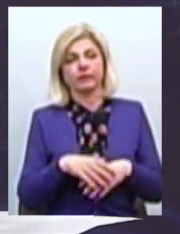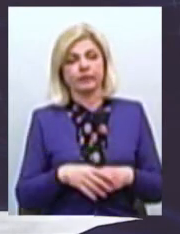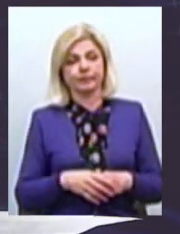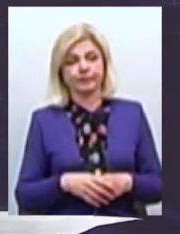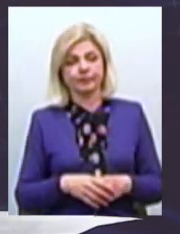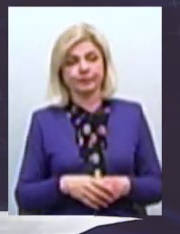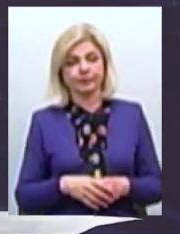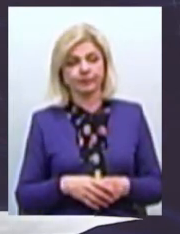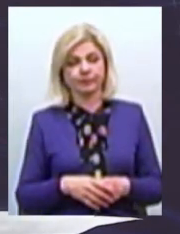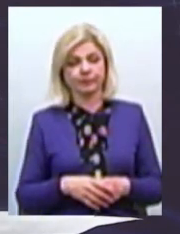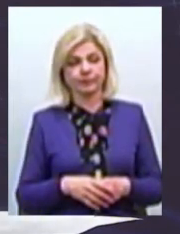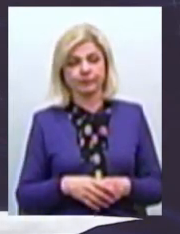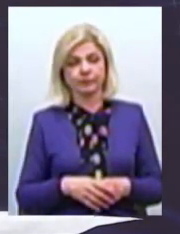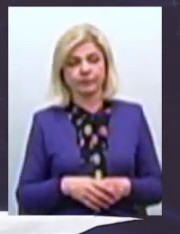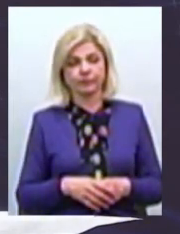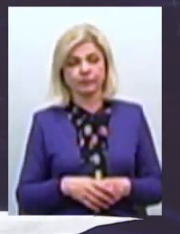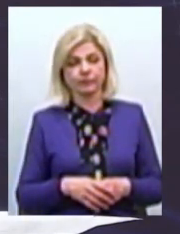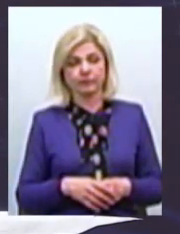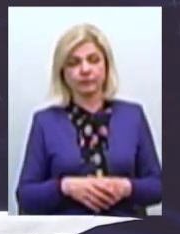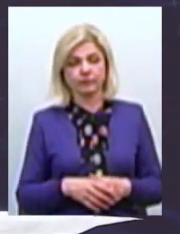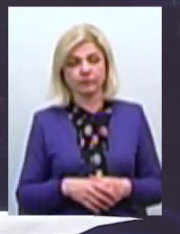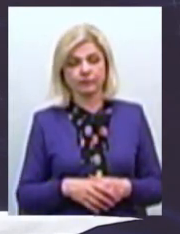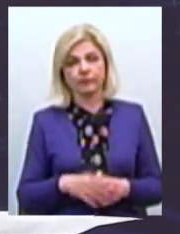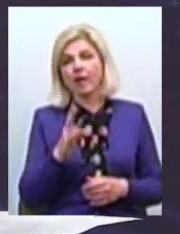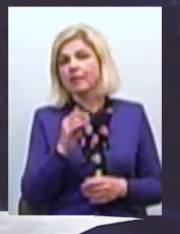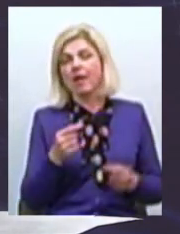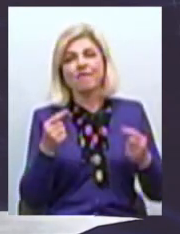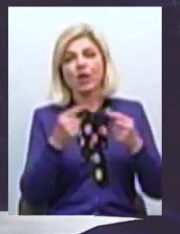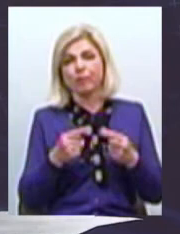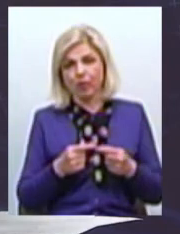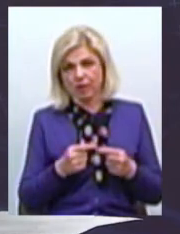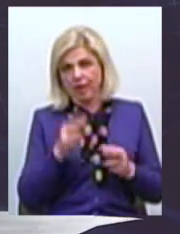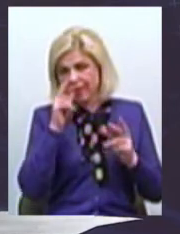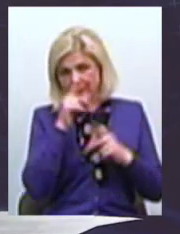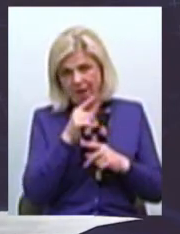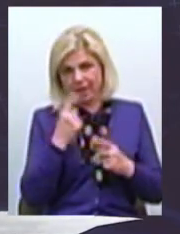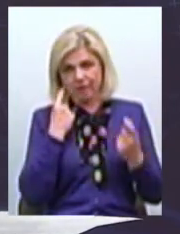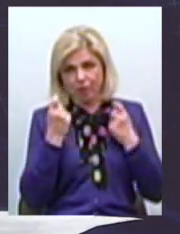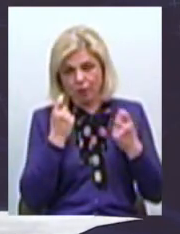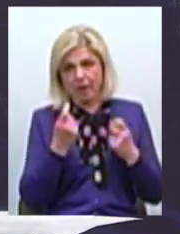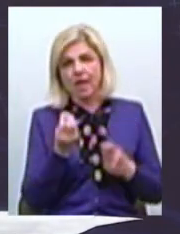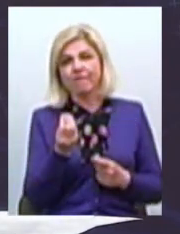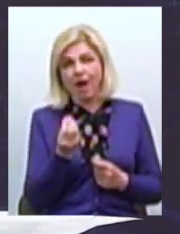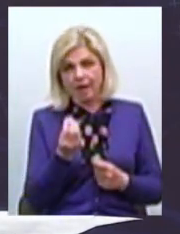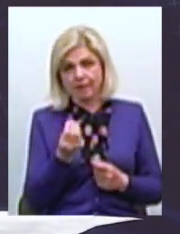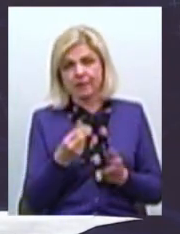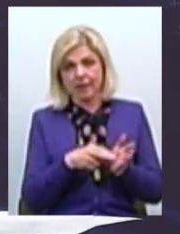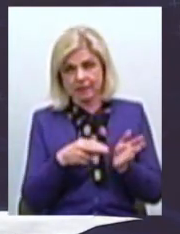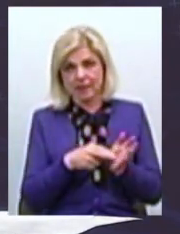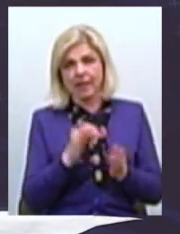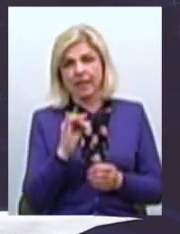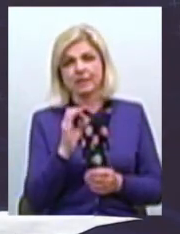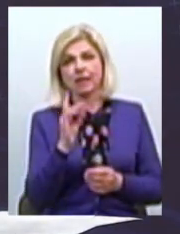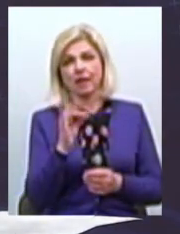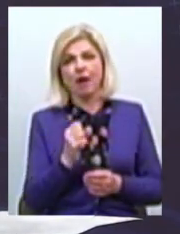я коректно скажу, не відповідаючи дійсності інформації Вартість іскри, коли передавалась в